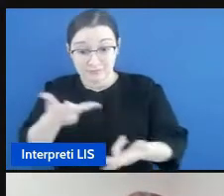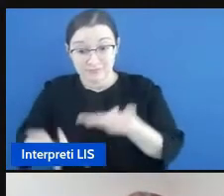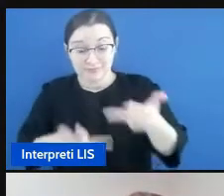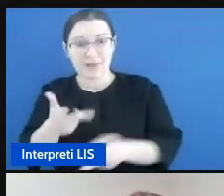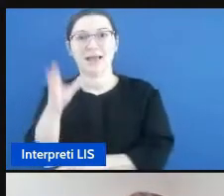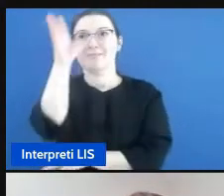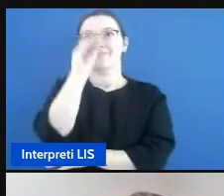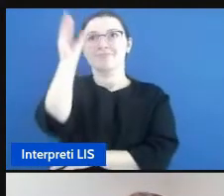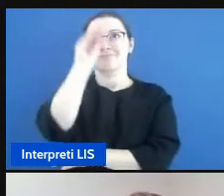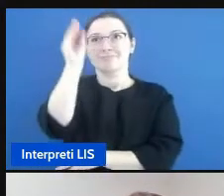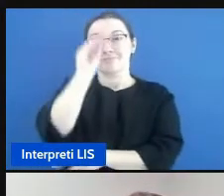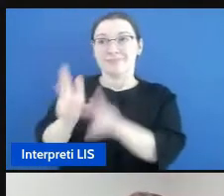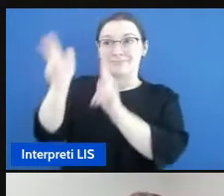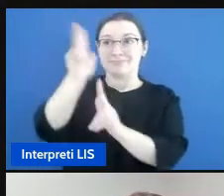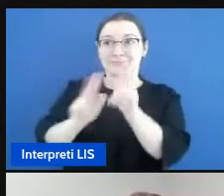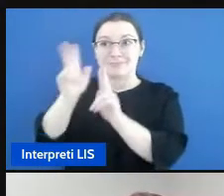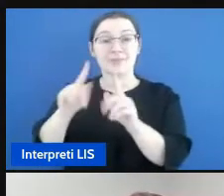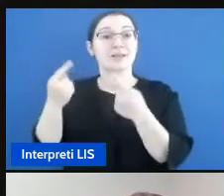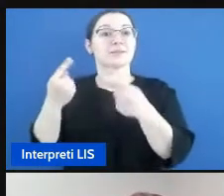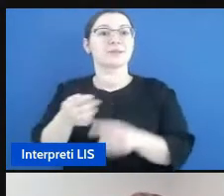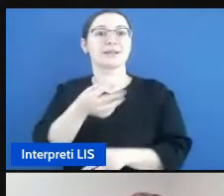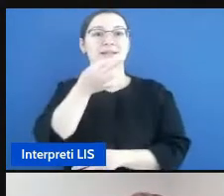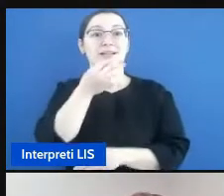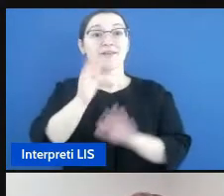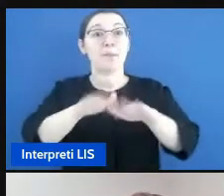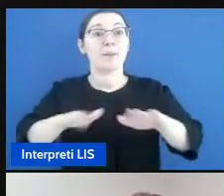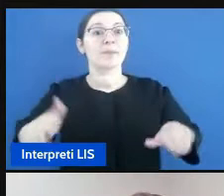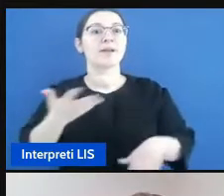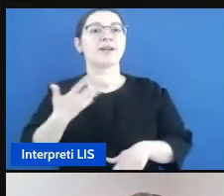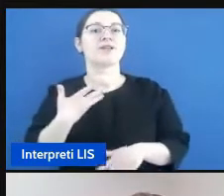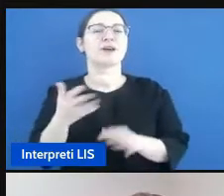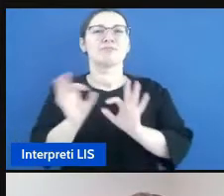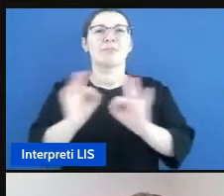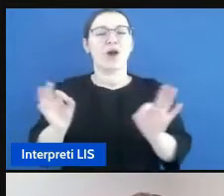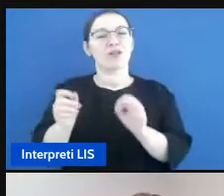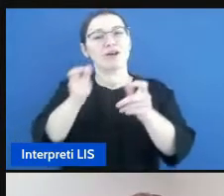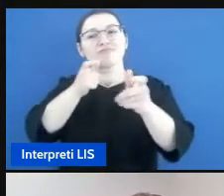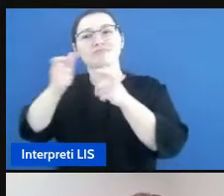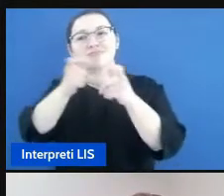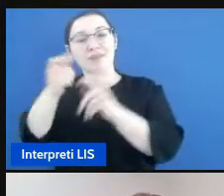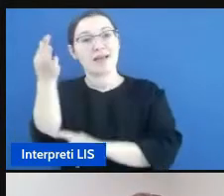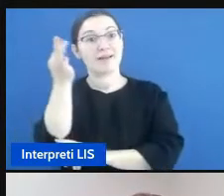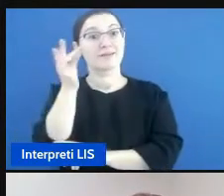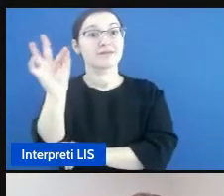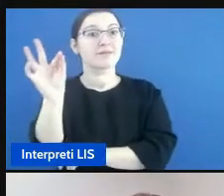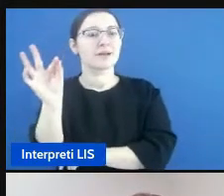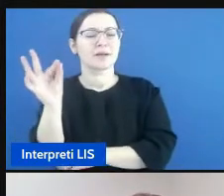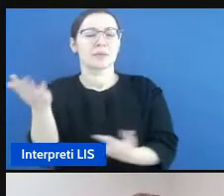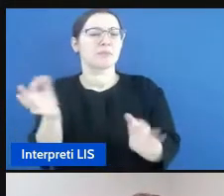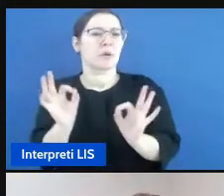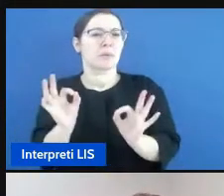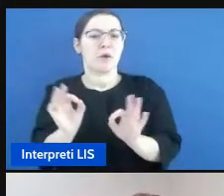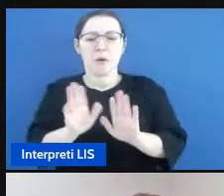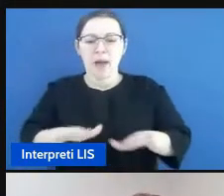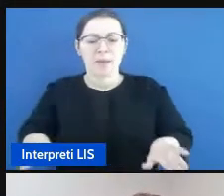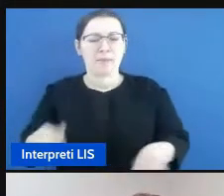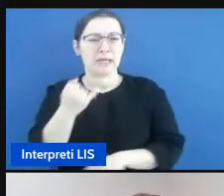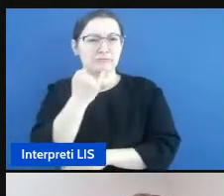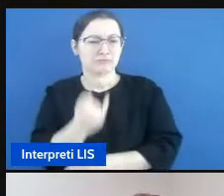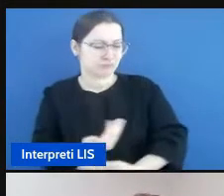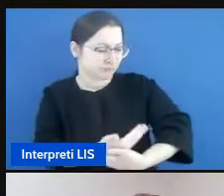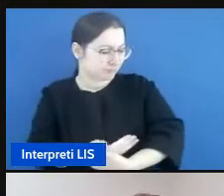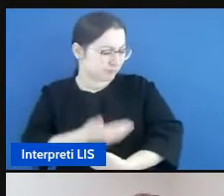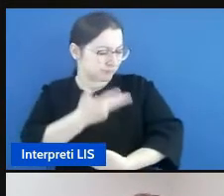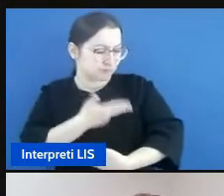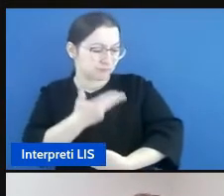genitori e hanno così la possibilità di comunicare in modo efficace quando ancora sono molto piccoli e